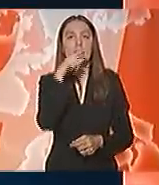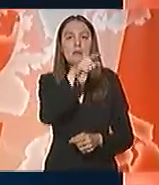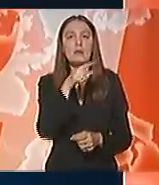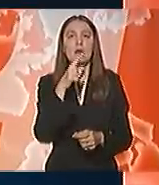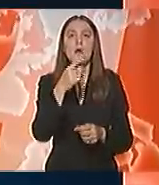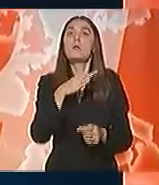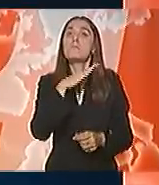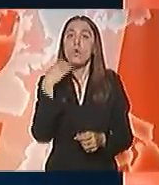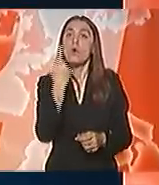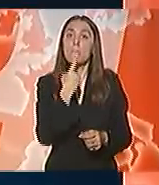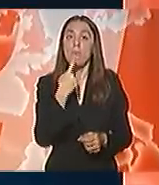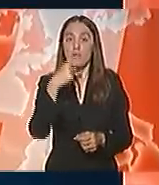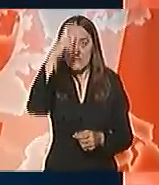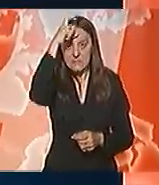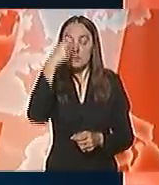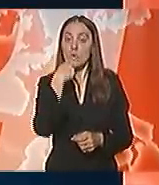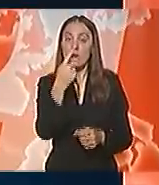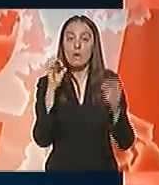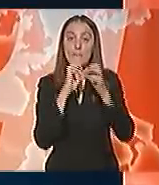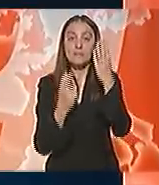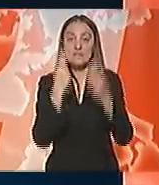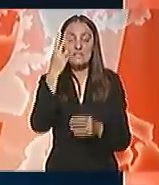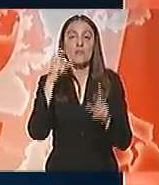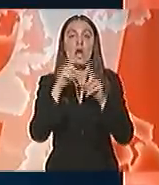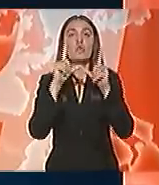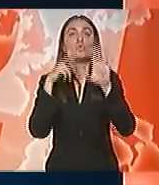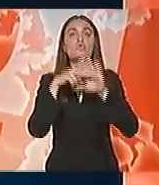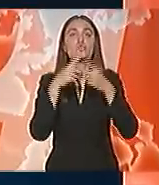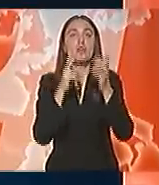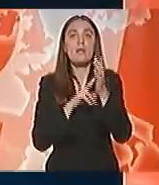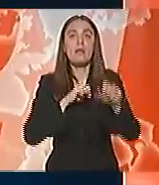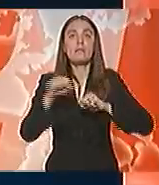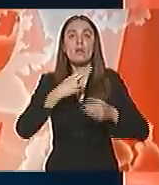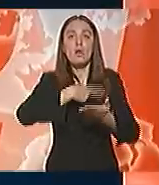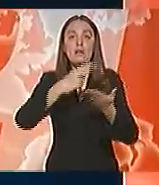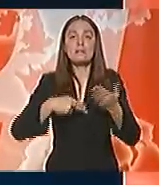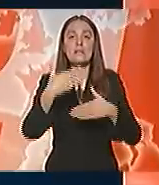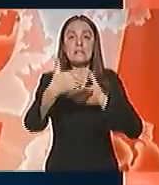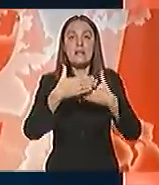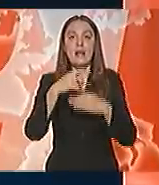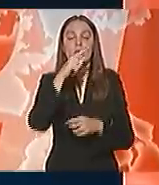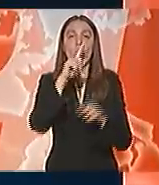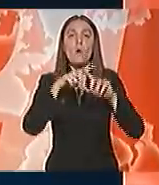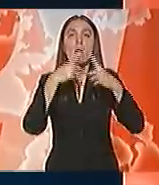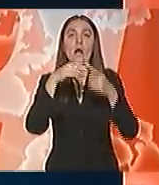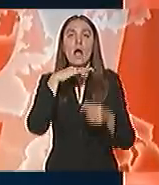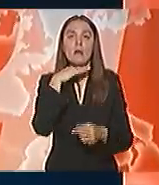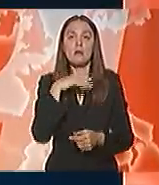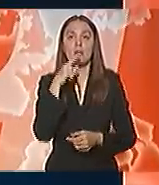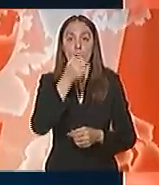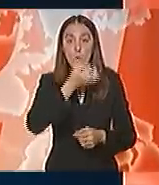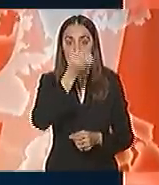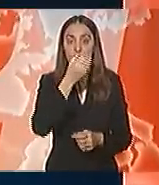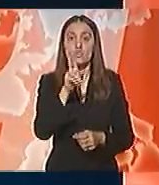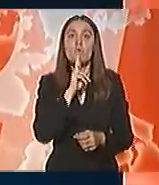Bramerca, veoma je povoljan po Srbiju, rekao je za B92 Dušan Ignjatović, direktor Kancelarije za saradnju sa Haškim tribunalom. U